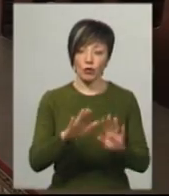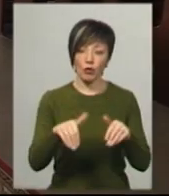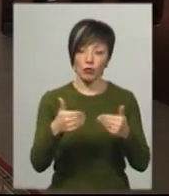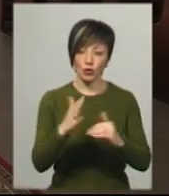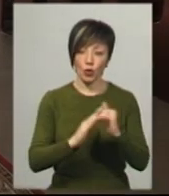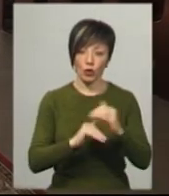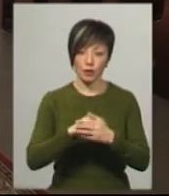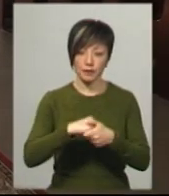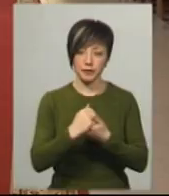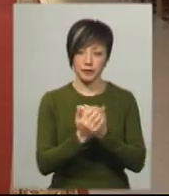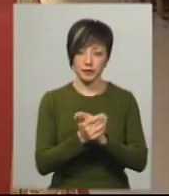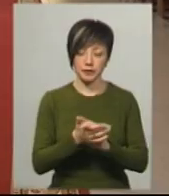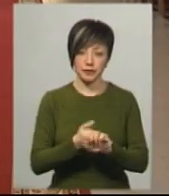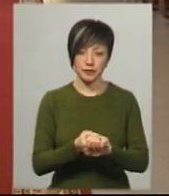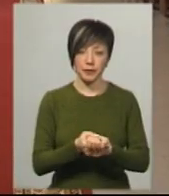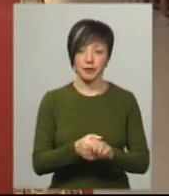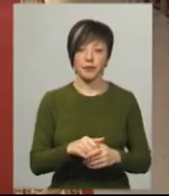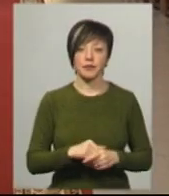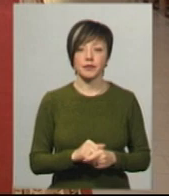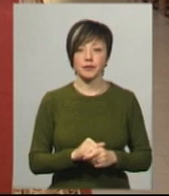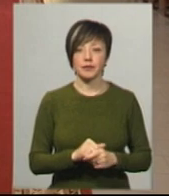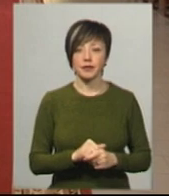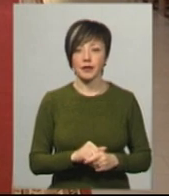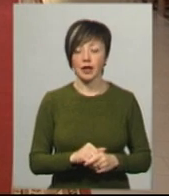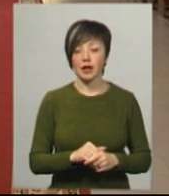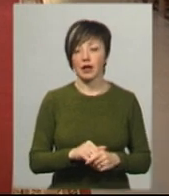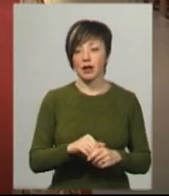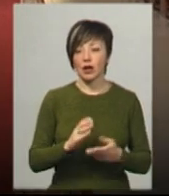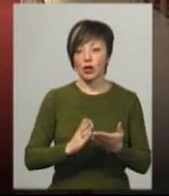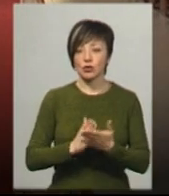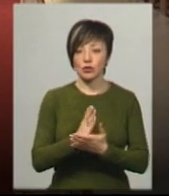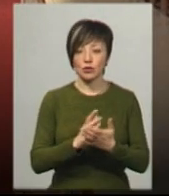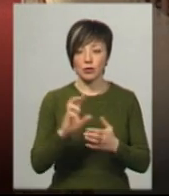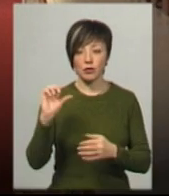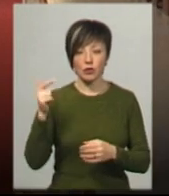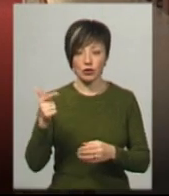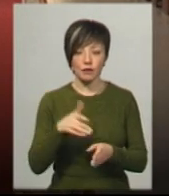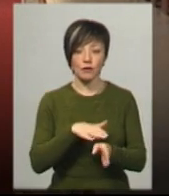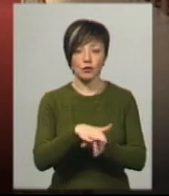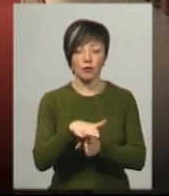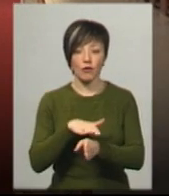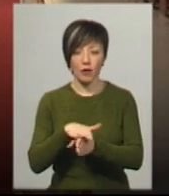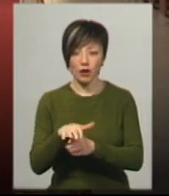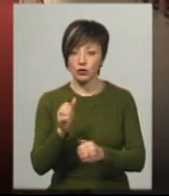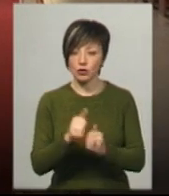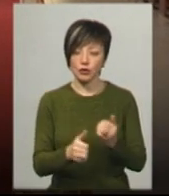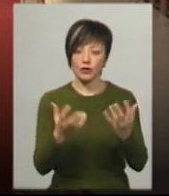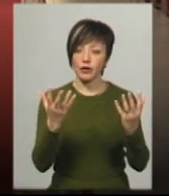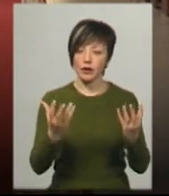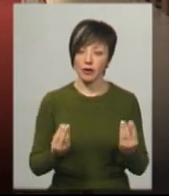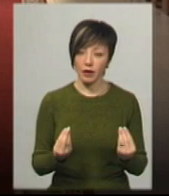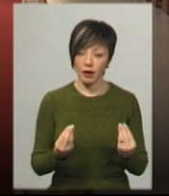обробити руки антисептиком. Таїнство Євхаристі, тобто служба Божа відбувається щоденно,